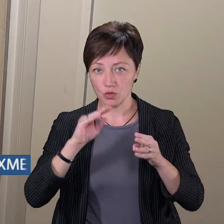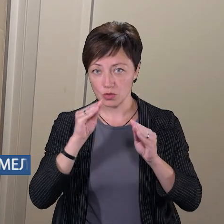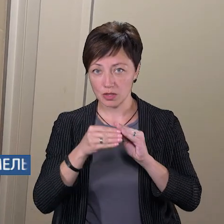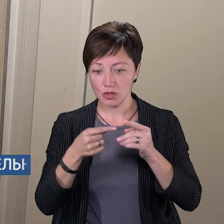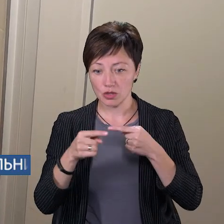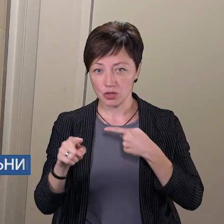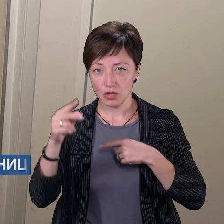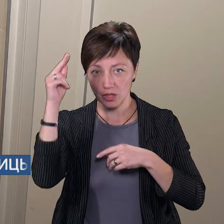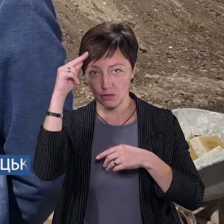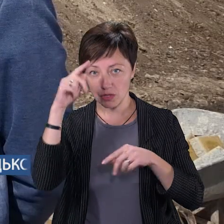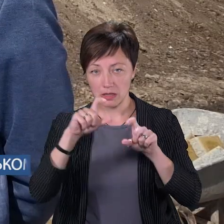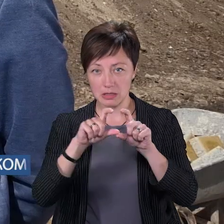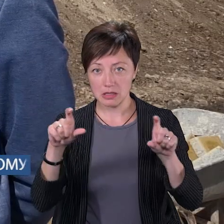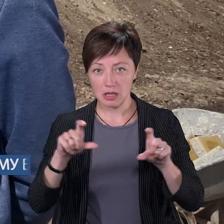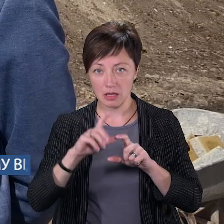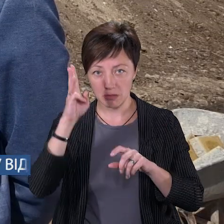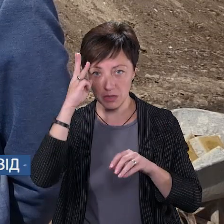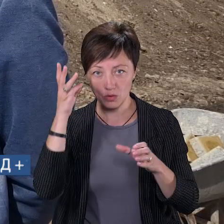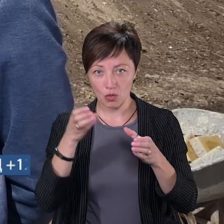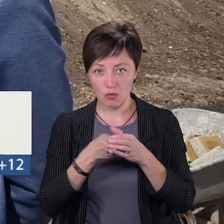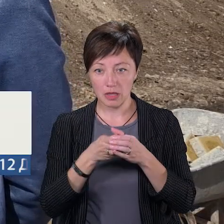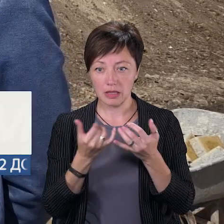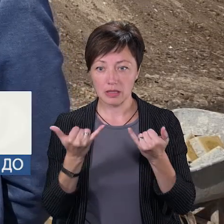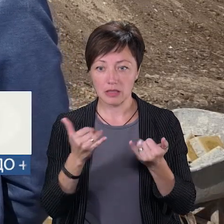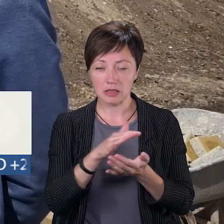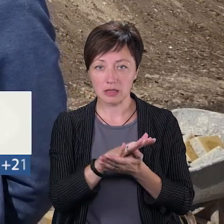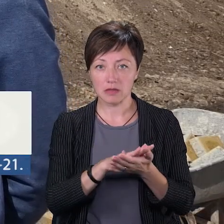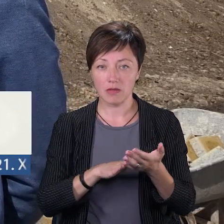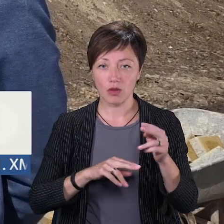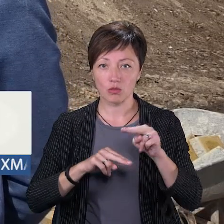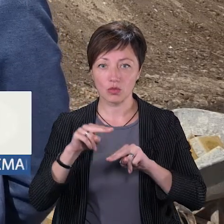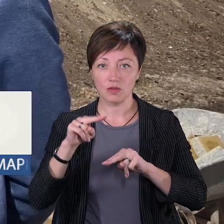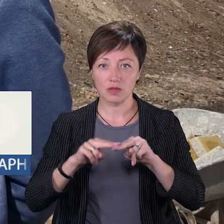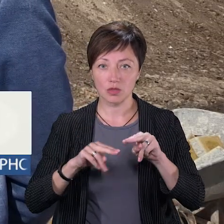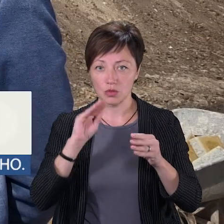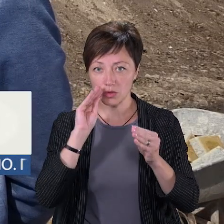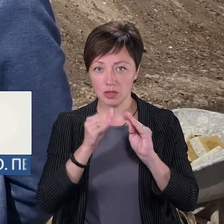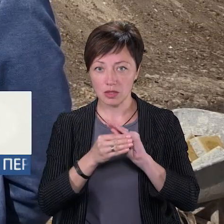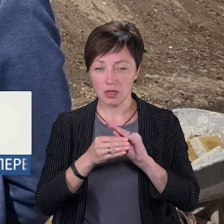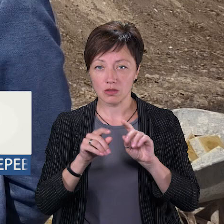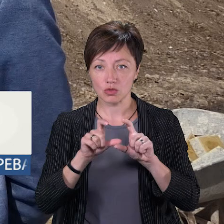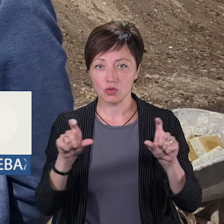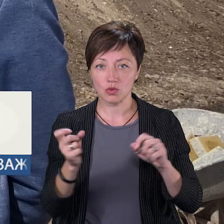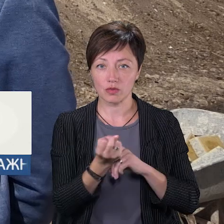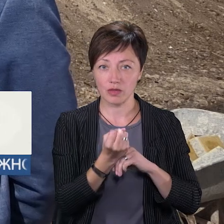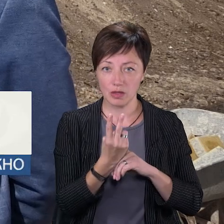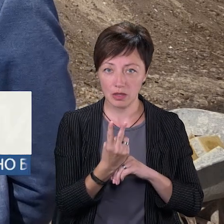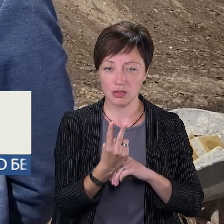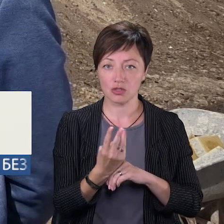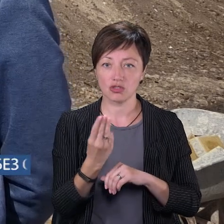і в інших навчальних закладах Хмельницької громади. Наразі триває будівництво укриття в ЗОЖ-12.